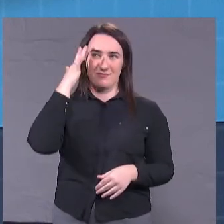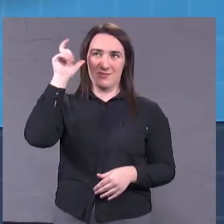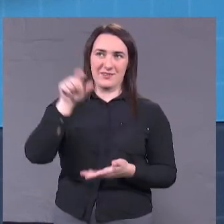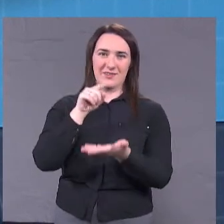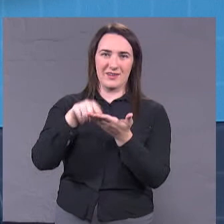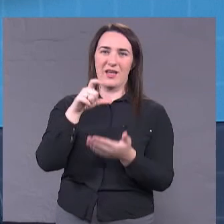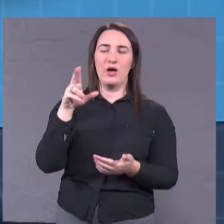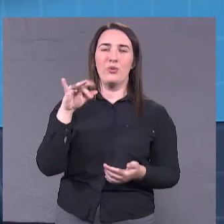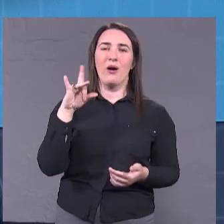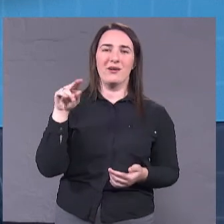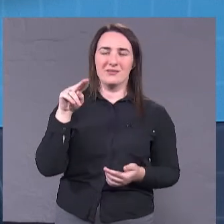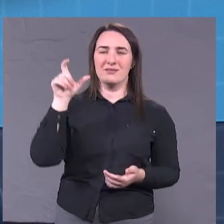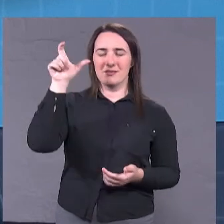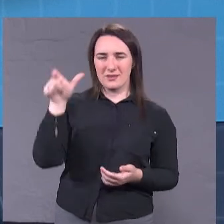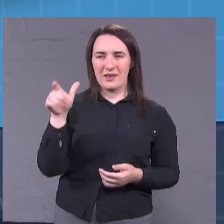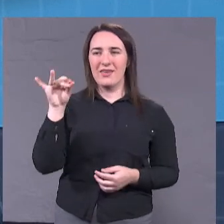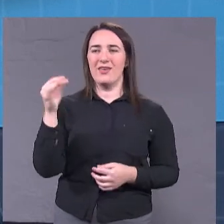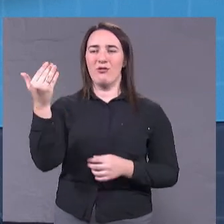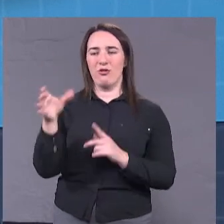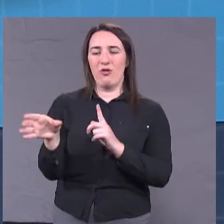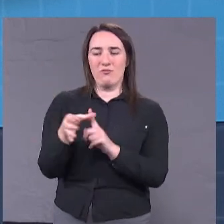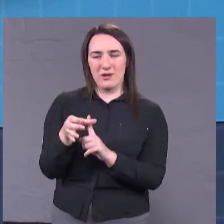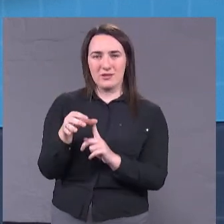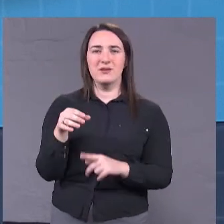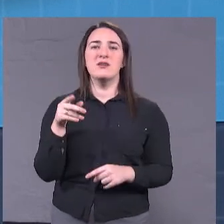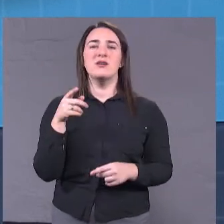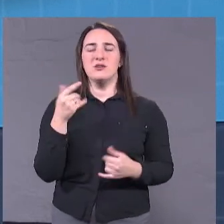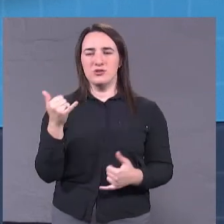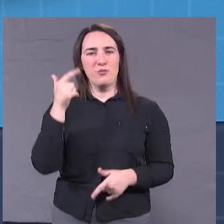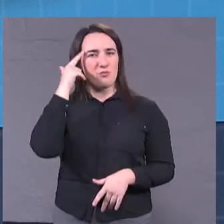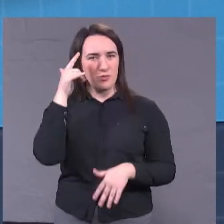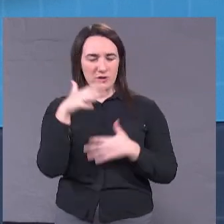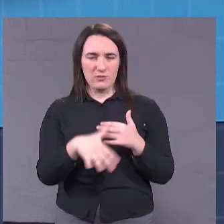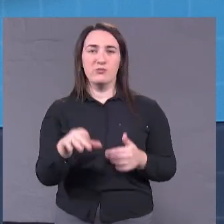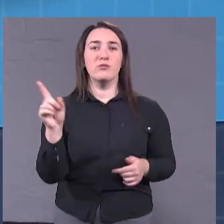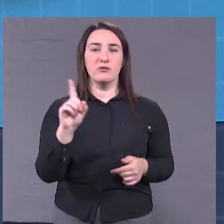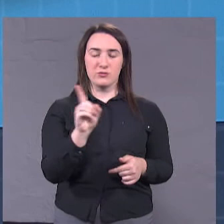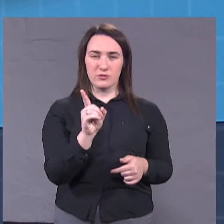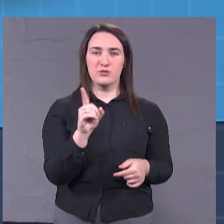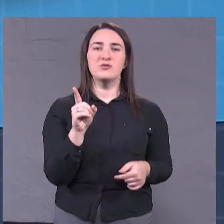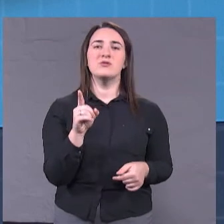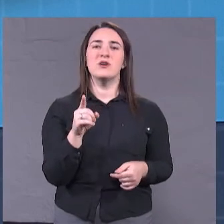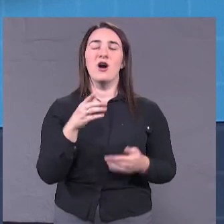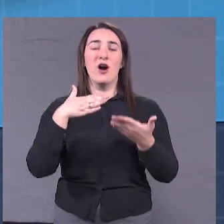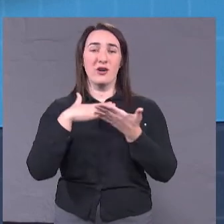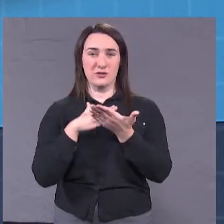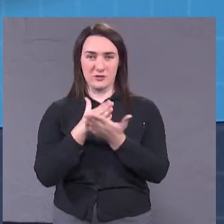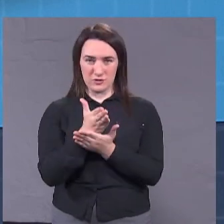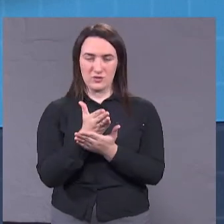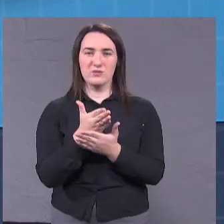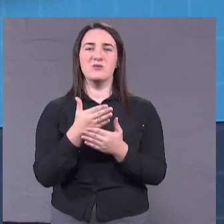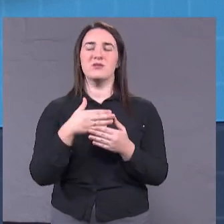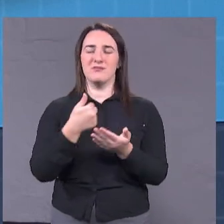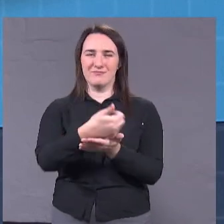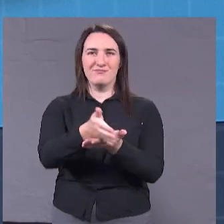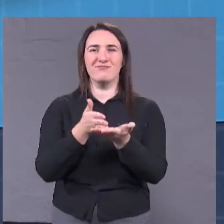яка прийшлася з ним на сьогоднішній день, розуміє, що качіственна інфраструктура міста